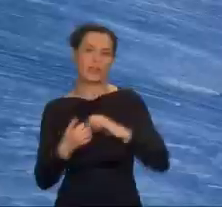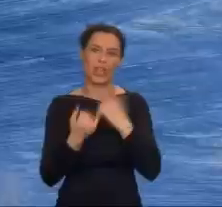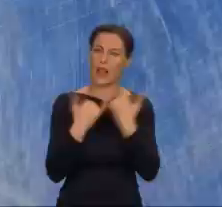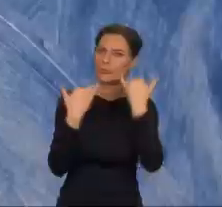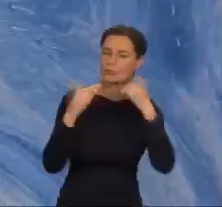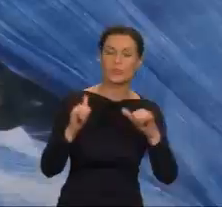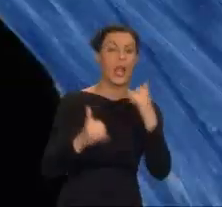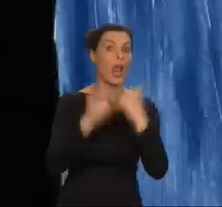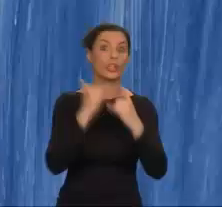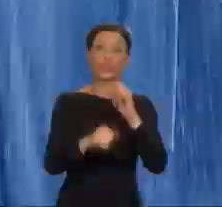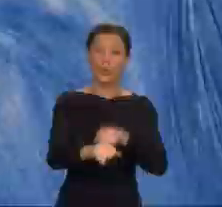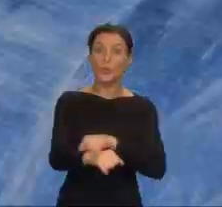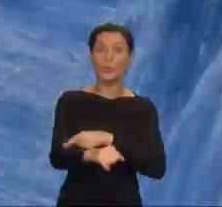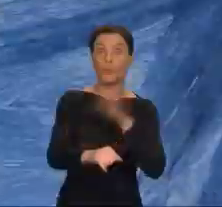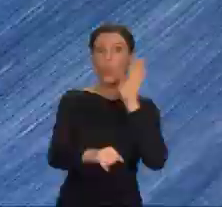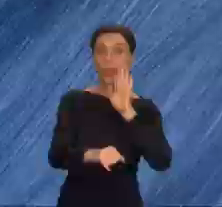długo, już nie wrócisz.